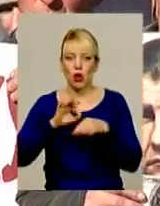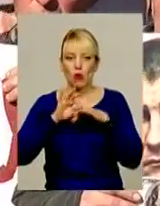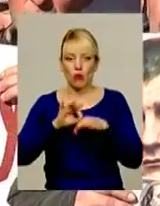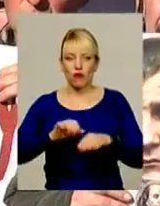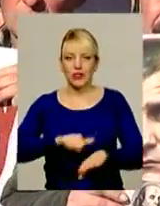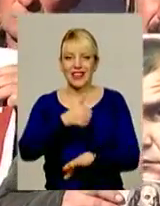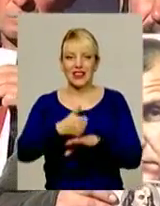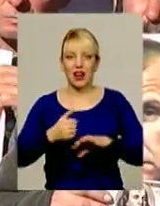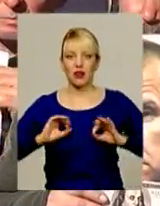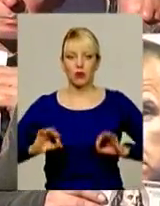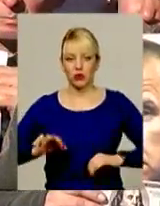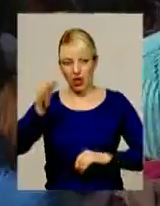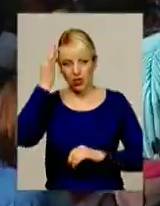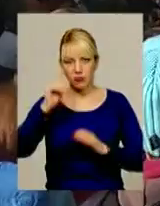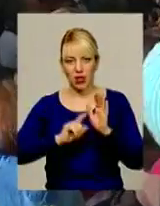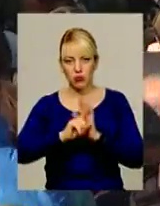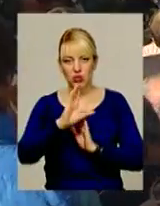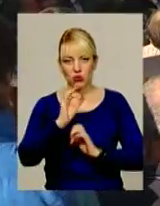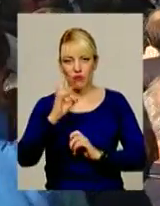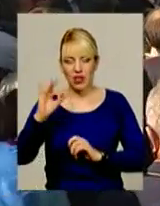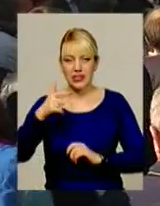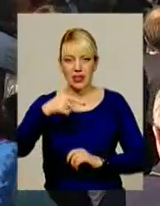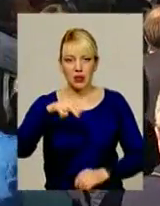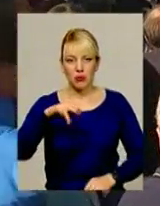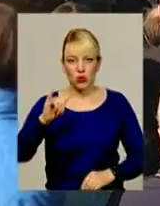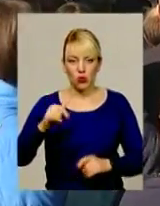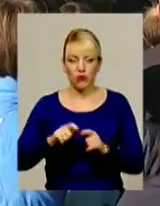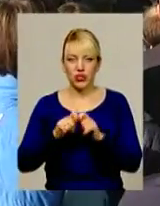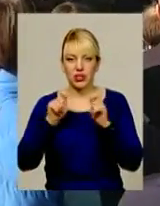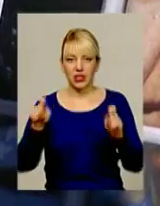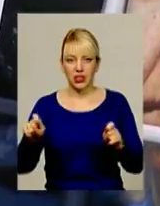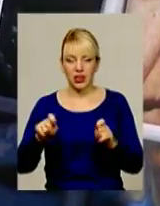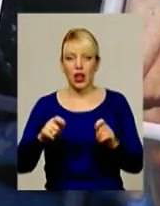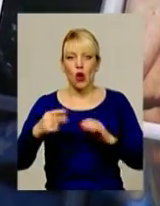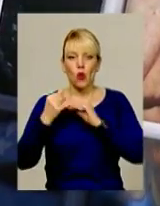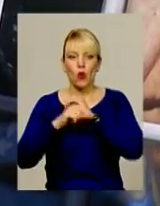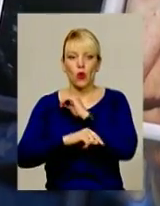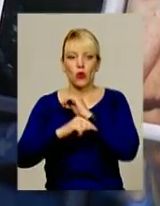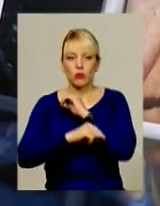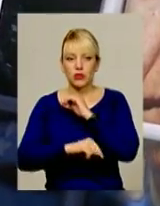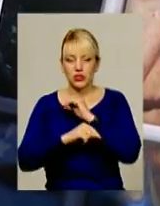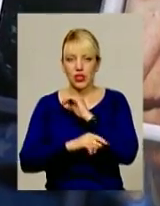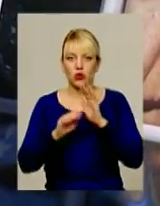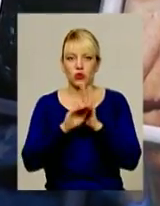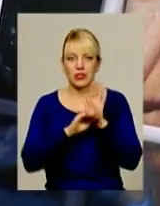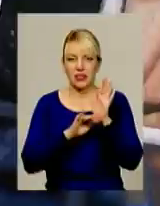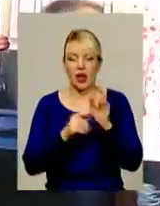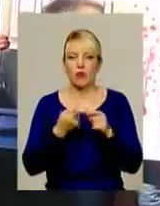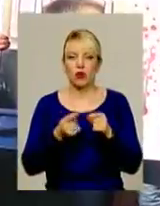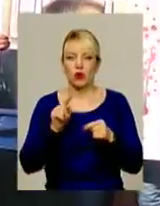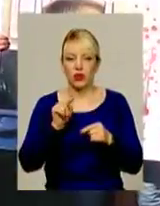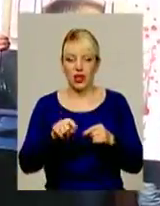Нагадаю, що на початку вересня ГПУ заявила про викриття корупційної схеми в обласній поліції. До неї, за інформацією